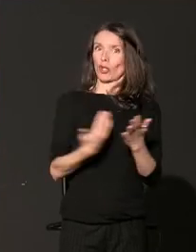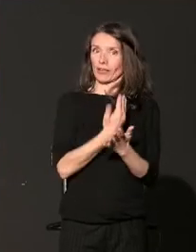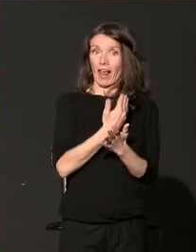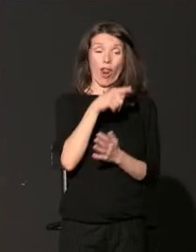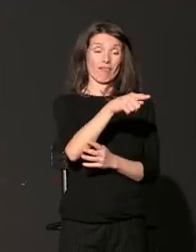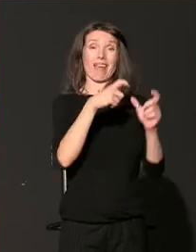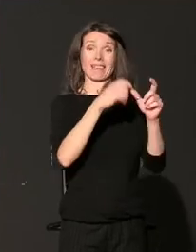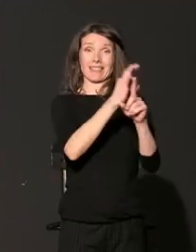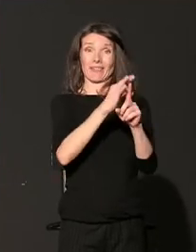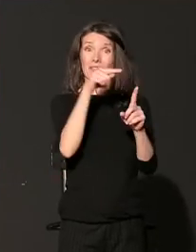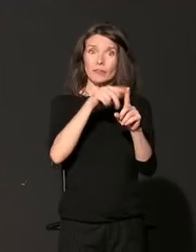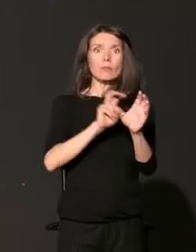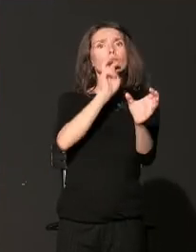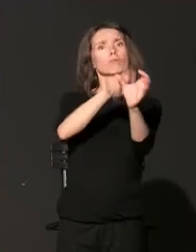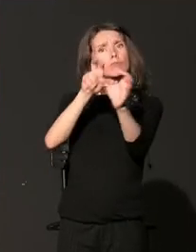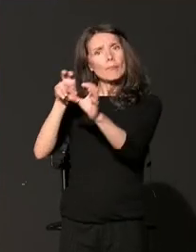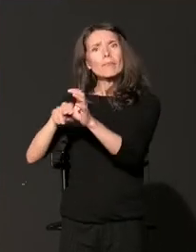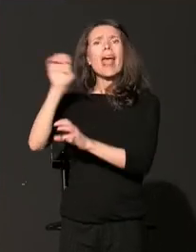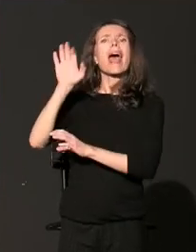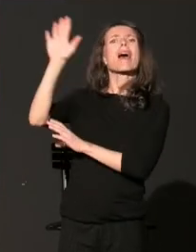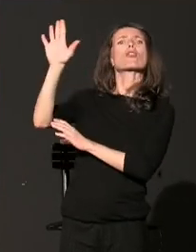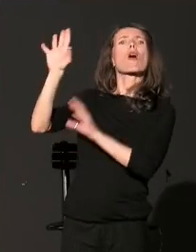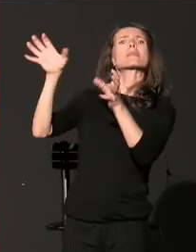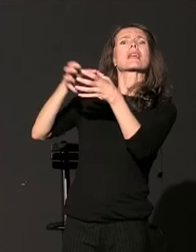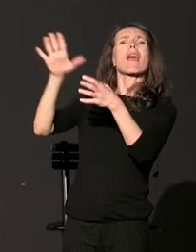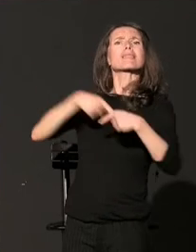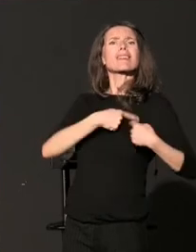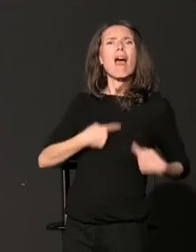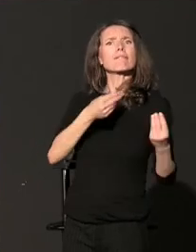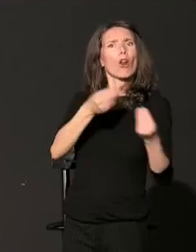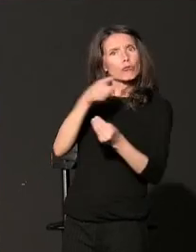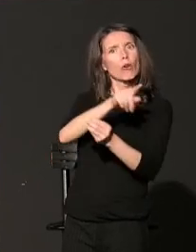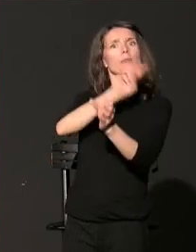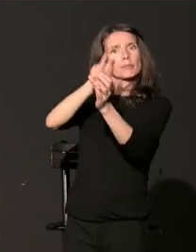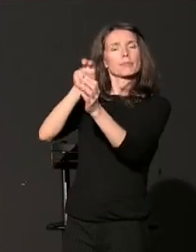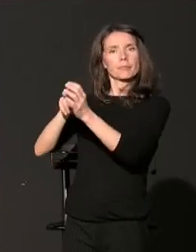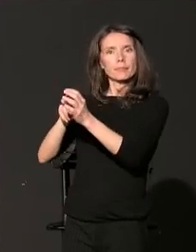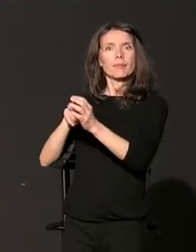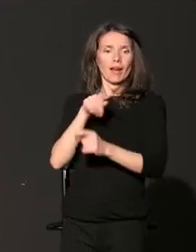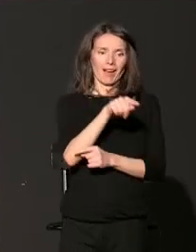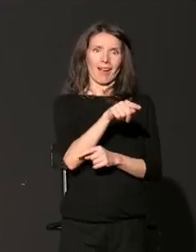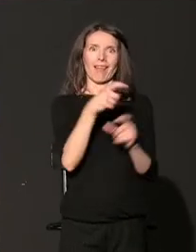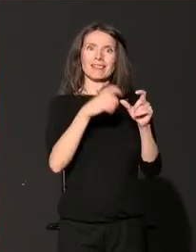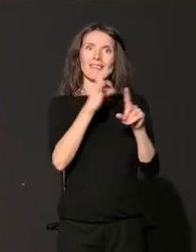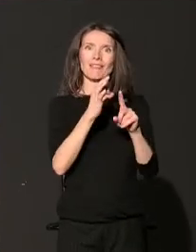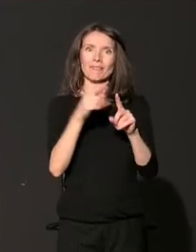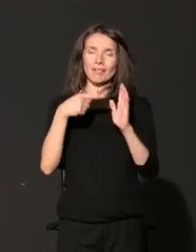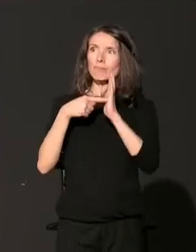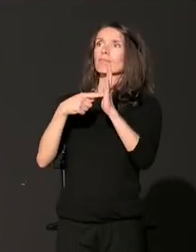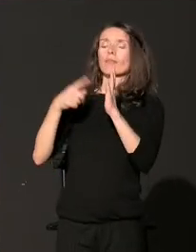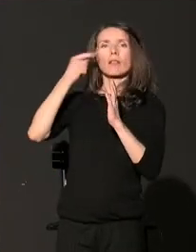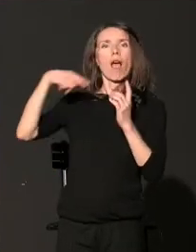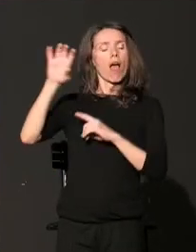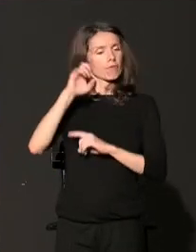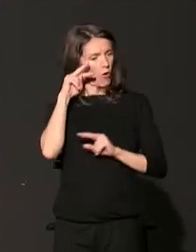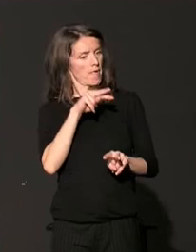evropskim filantropskim platformama i doprineo između ostalog poboljšanju ugleda Srbije i njenom naglom